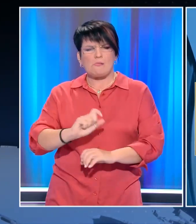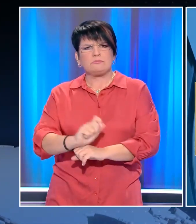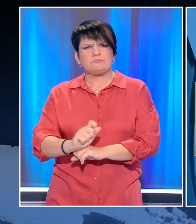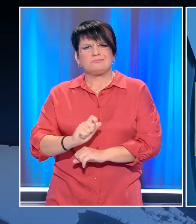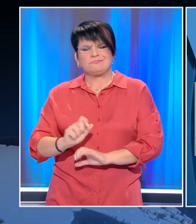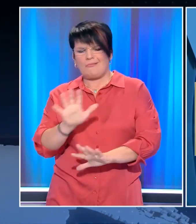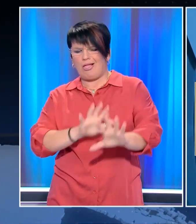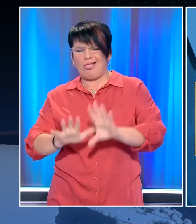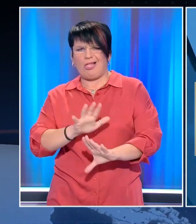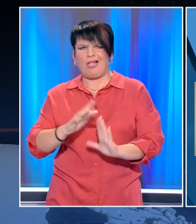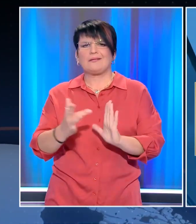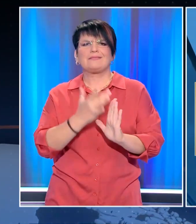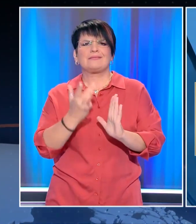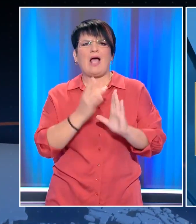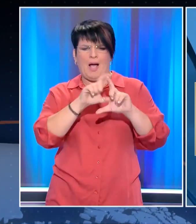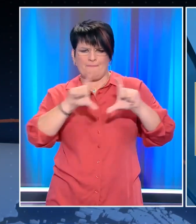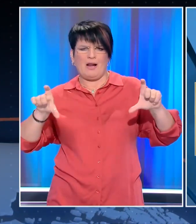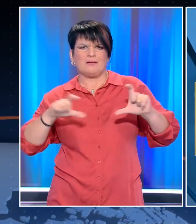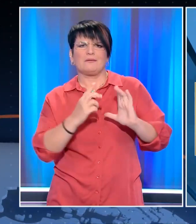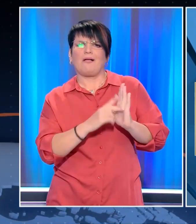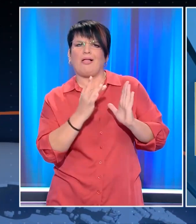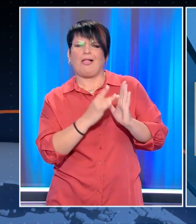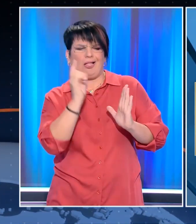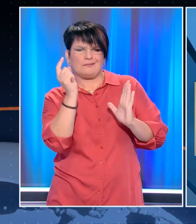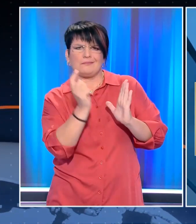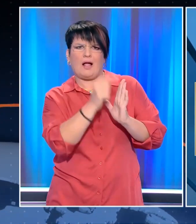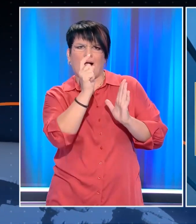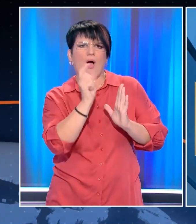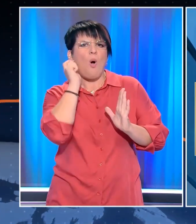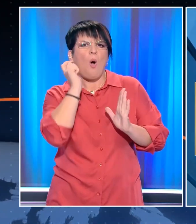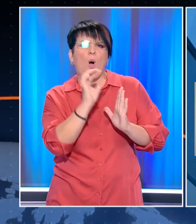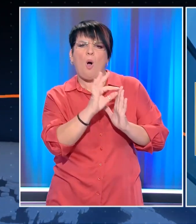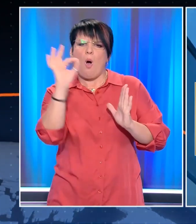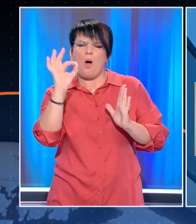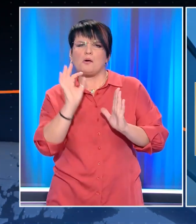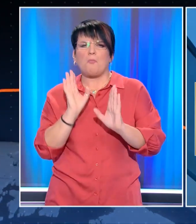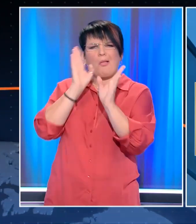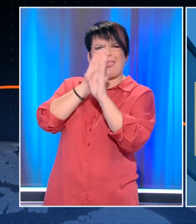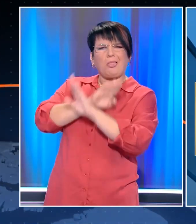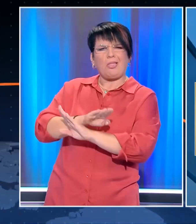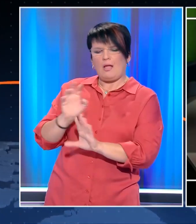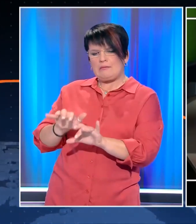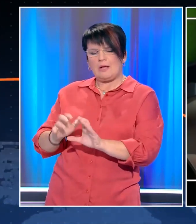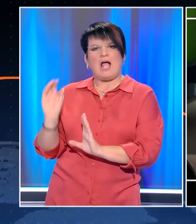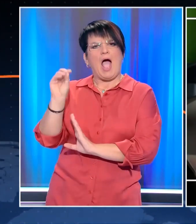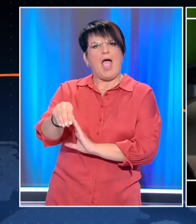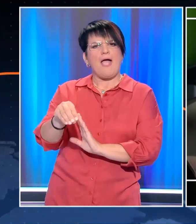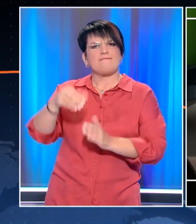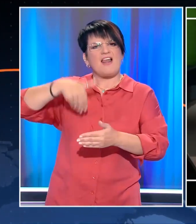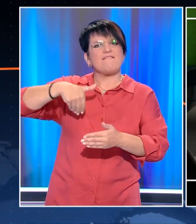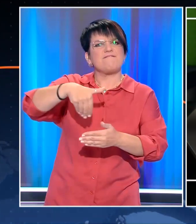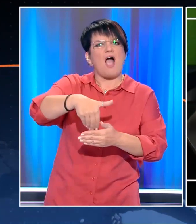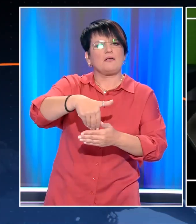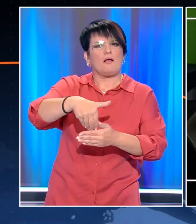πρόσβαση στο τάμπλετ, τι έκανε, έμπρεψε λοιπόν, τσέκαρε ένα όνομα εκεί και την άλλη μέρα πήγαινε κρυφά και έβαζε μια δήλωση στο φάκελο. Αυτό που έγινε